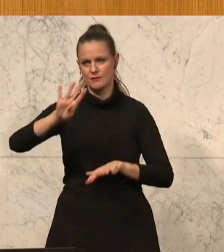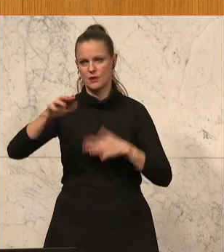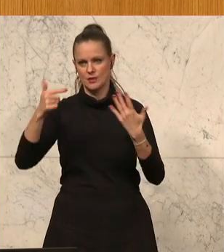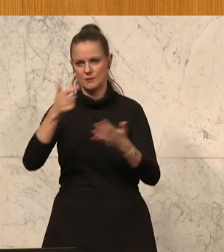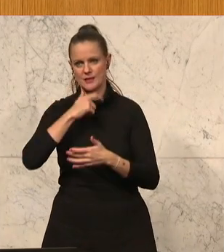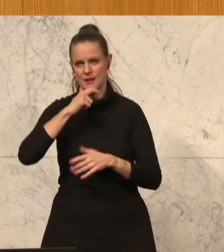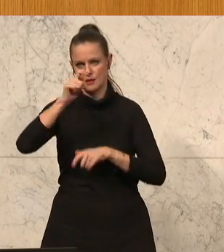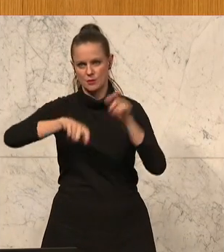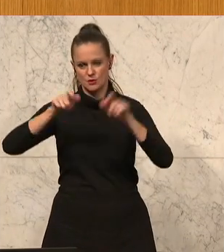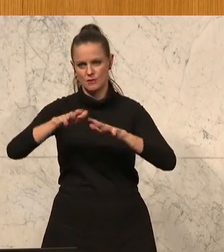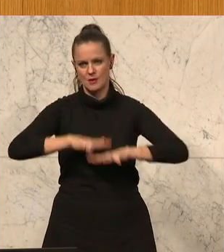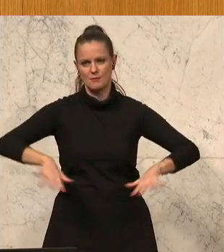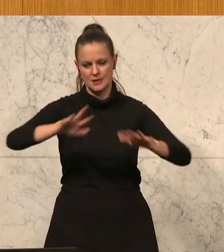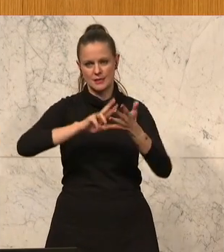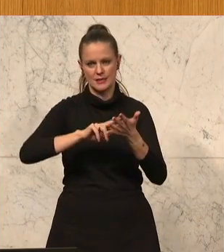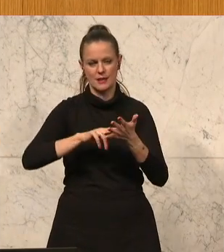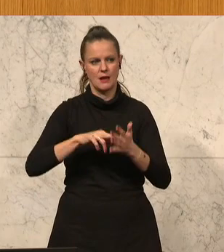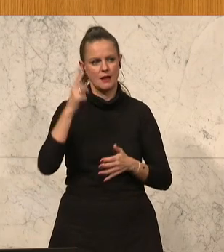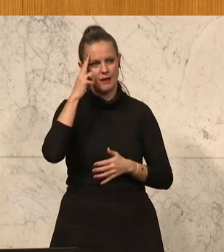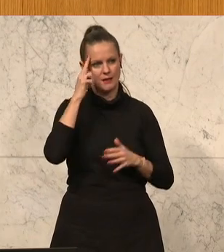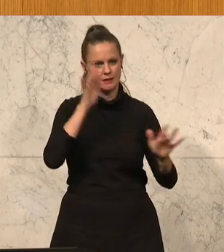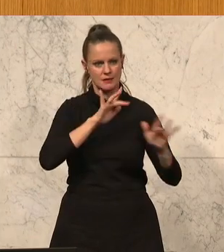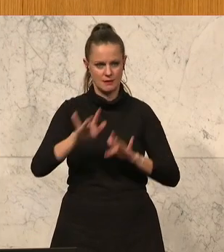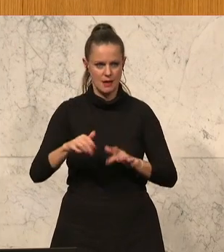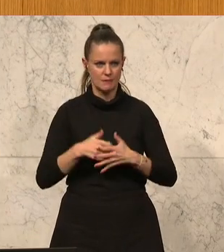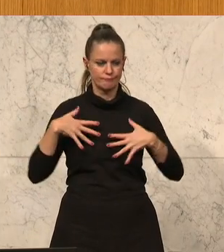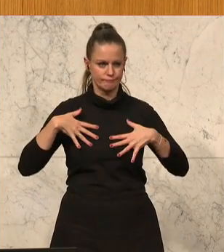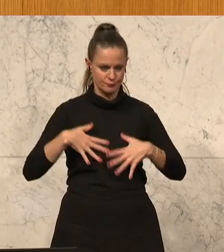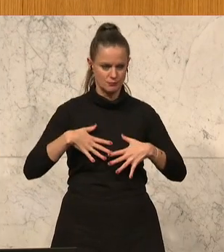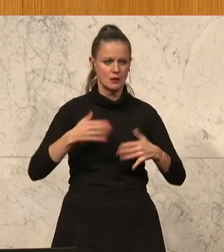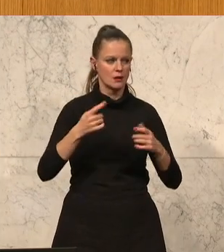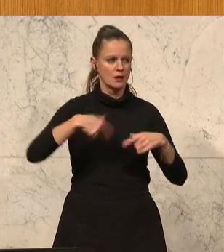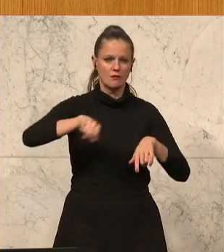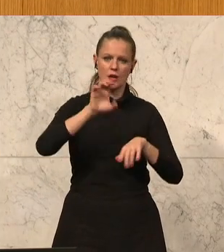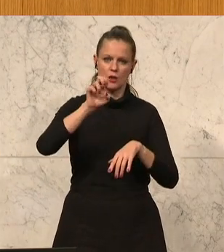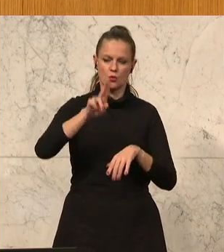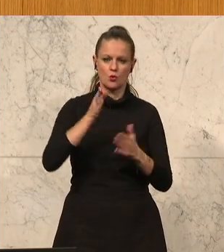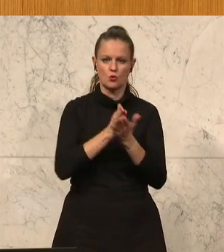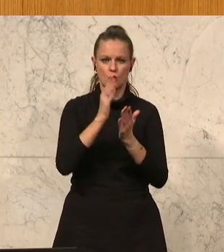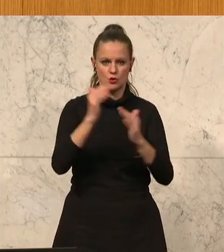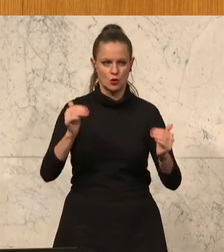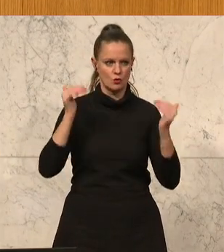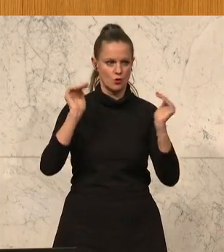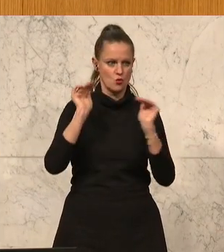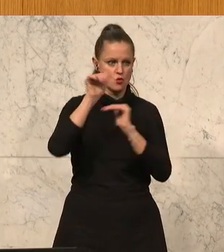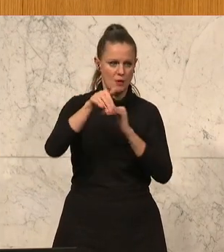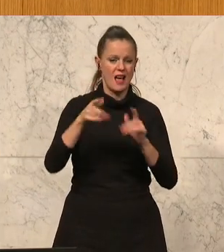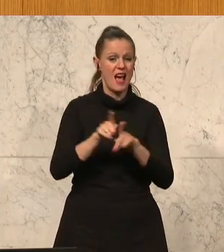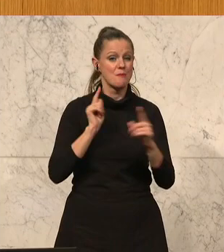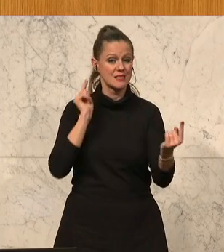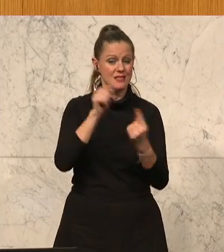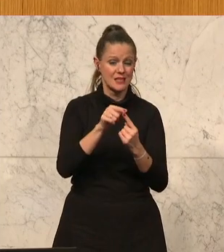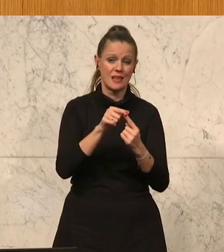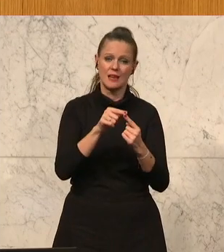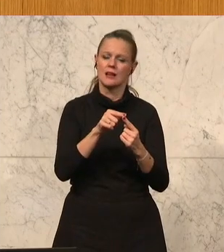Bevölkerung über grundlegende digitale Kenntnisse. Damit liegen wir auch über dem EU-Schnitt. Aber die Zielsetzung ist es natürlich, dass